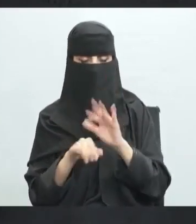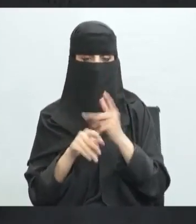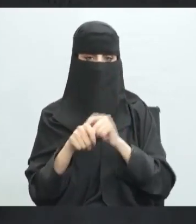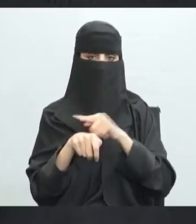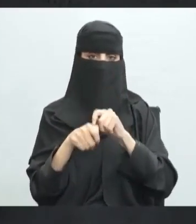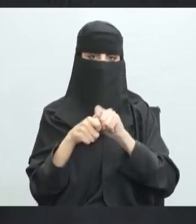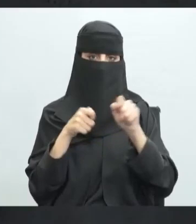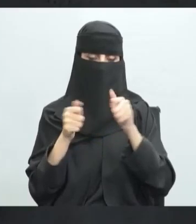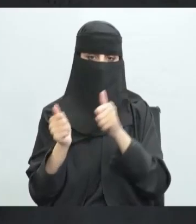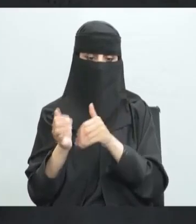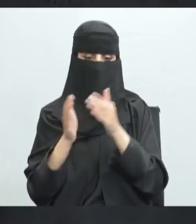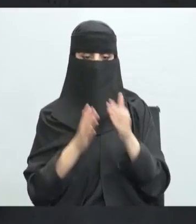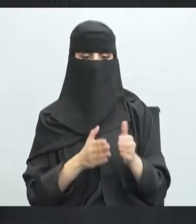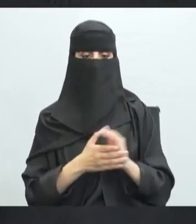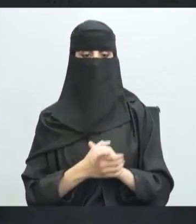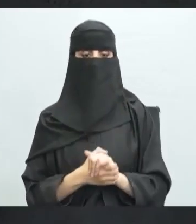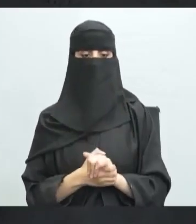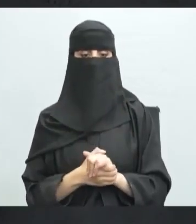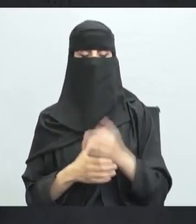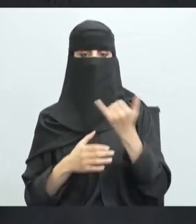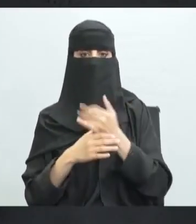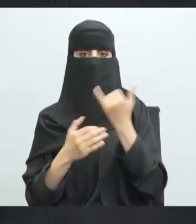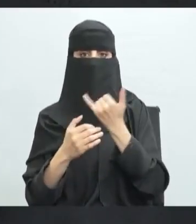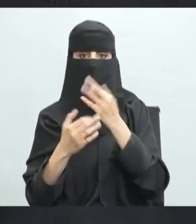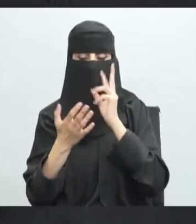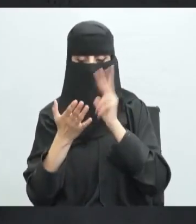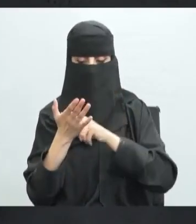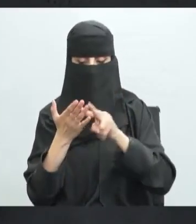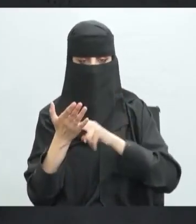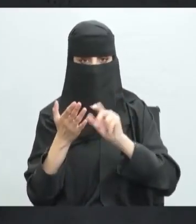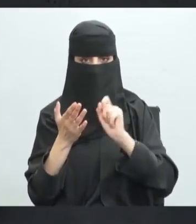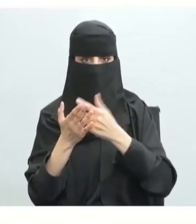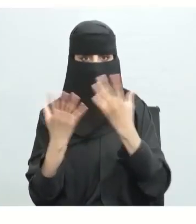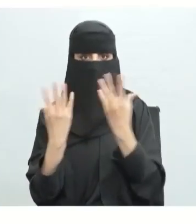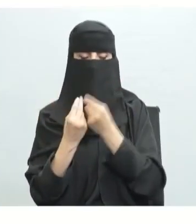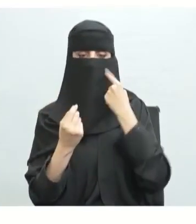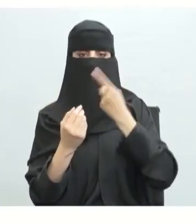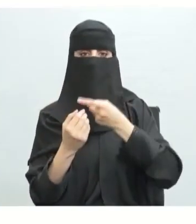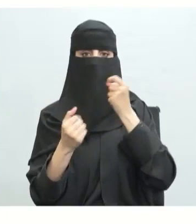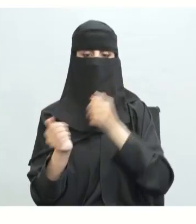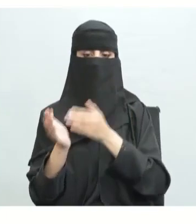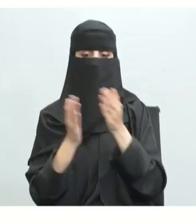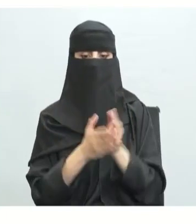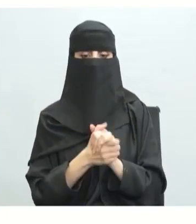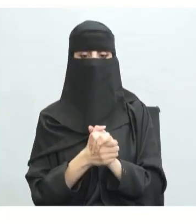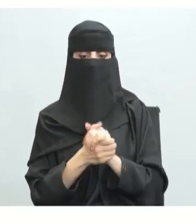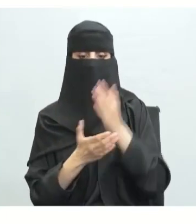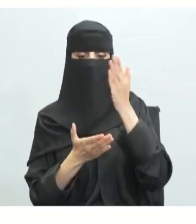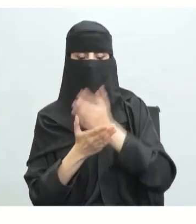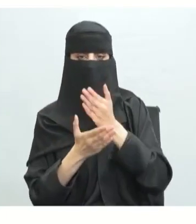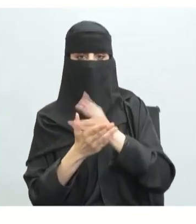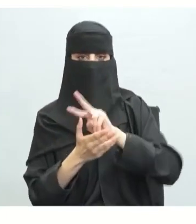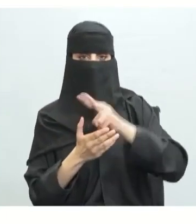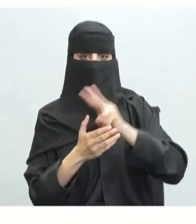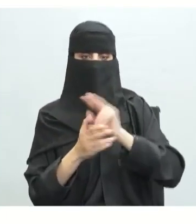اختبار يقيس مدى قدرتك على سرعة القراءة مع الفهم بمعنى أنك قد استفت من هذه الوحدة بإذن الله الحد الفاصل بين اقتصاد